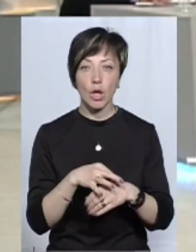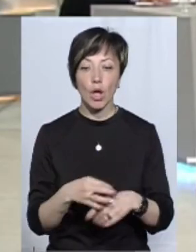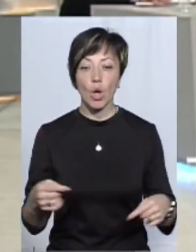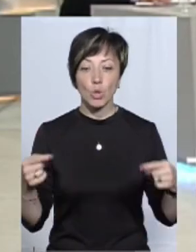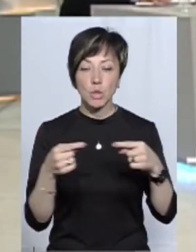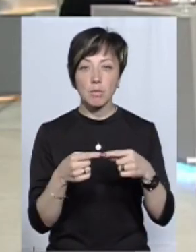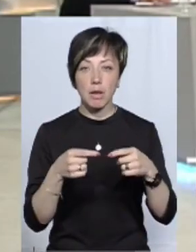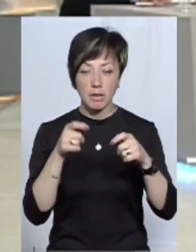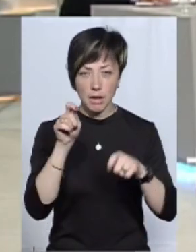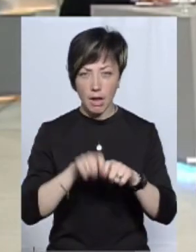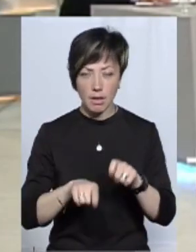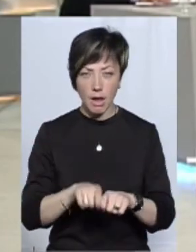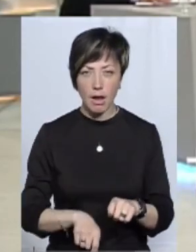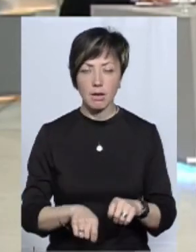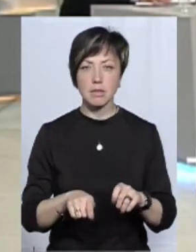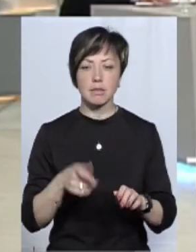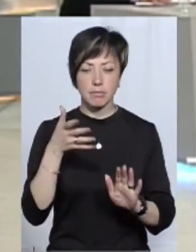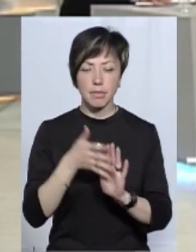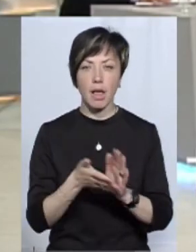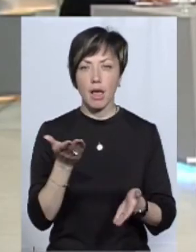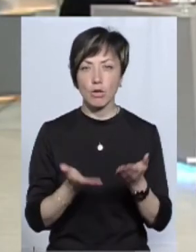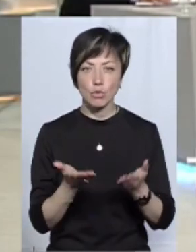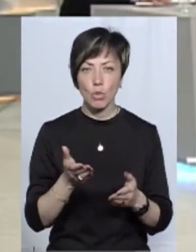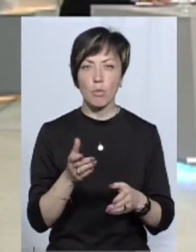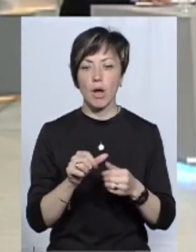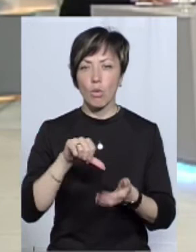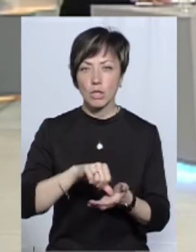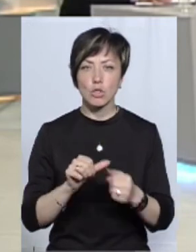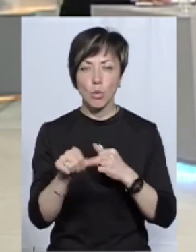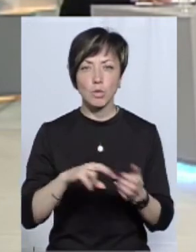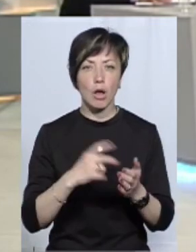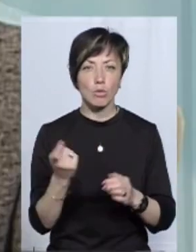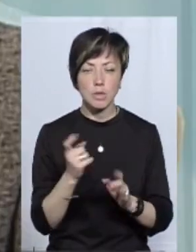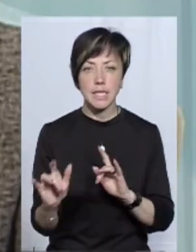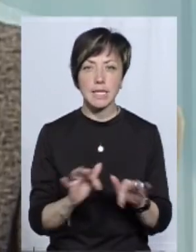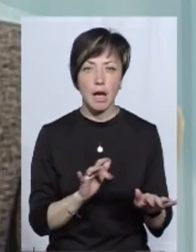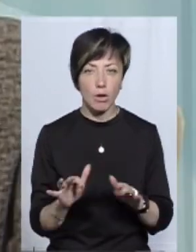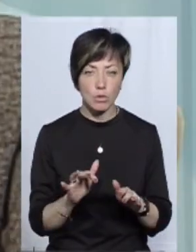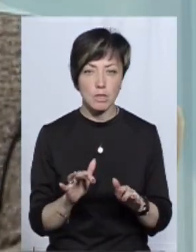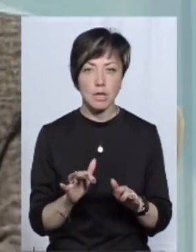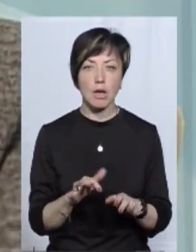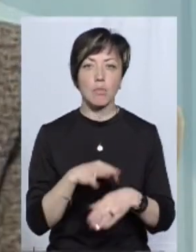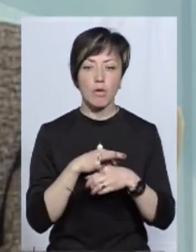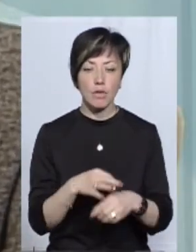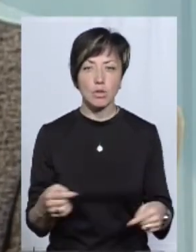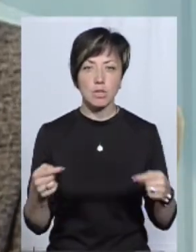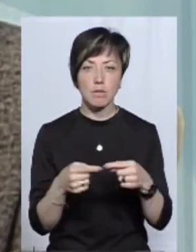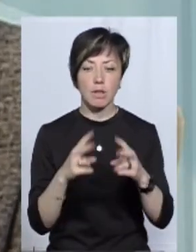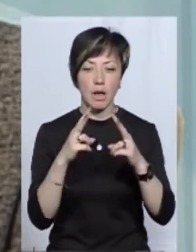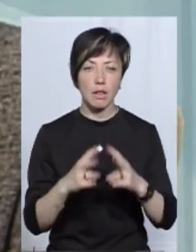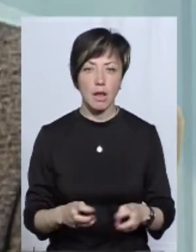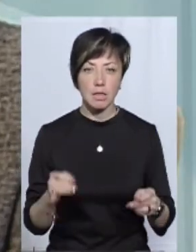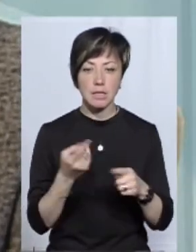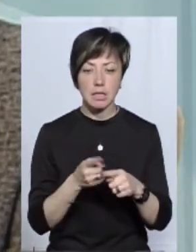достеменний аналіз. І в такому випадку, звичайно, якщо би суб'єкт зовнішньої економічної діяльності провів достеменний